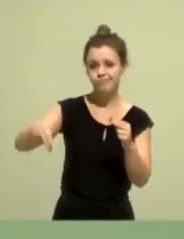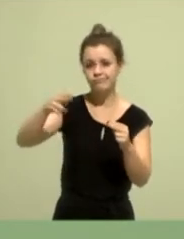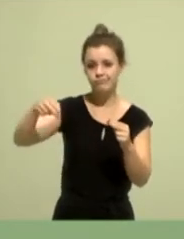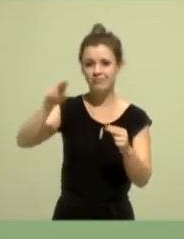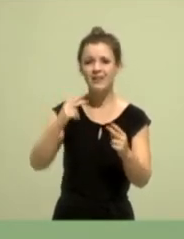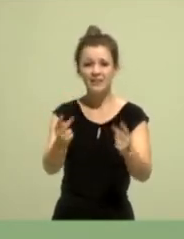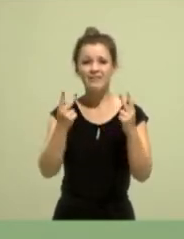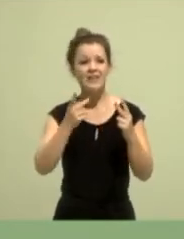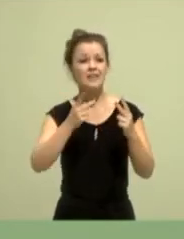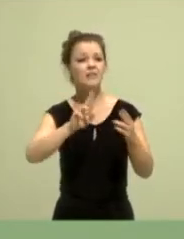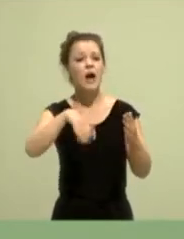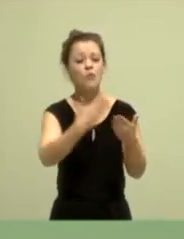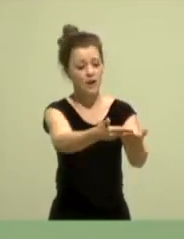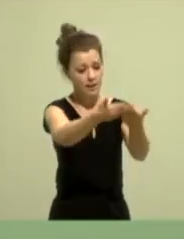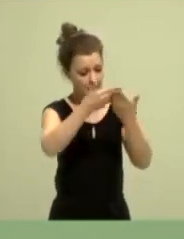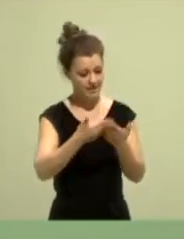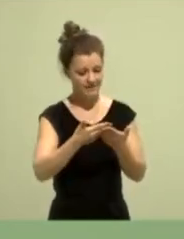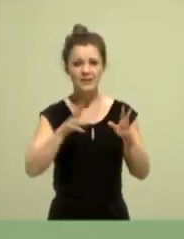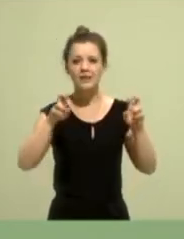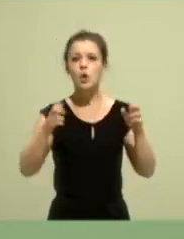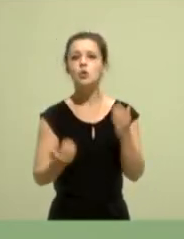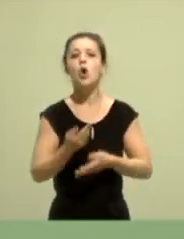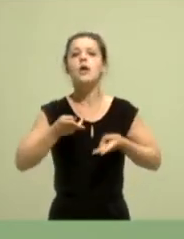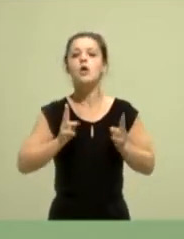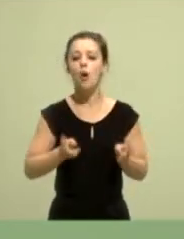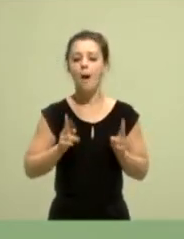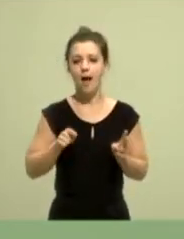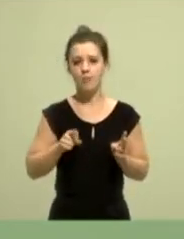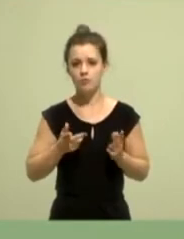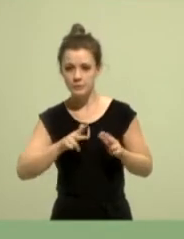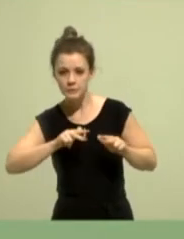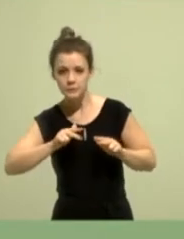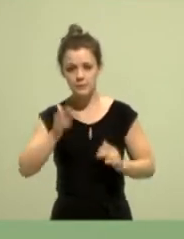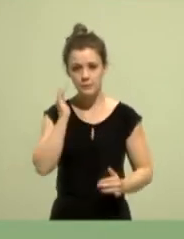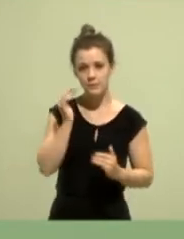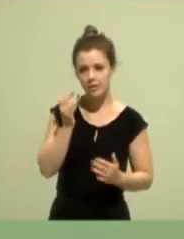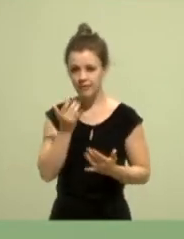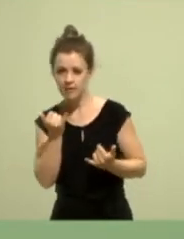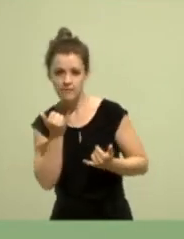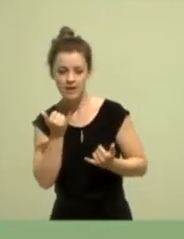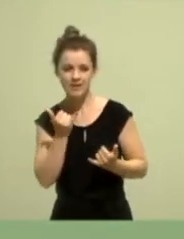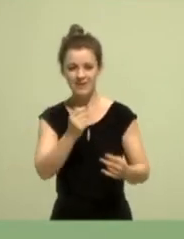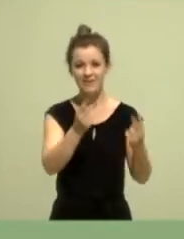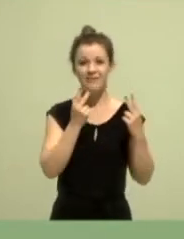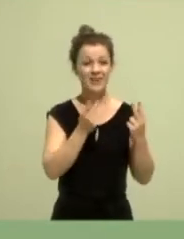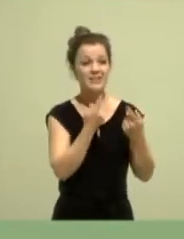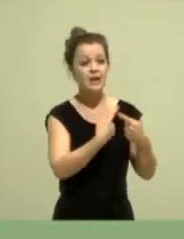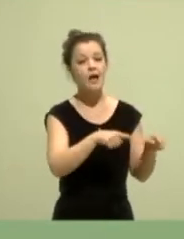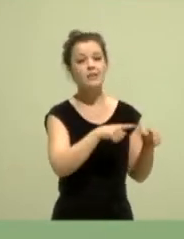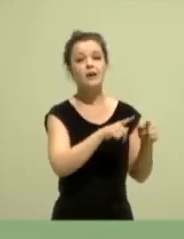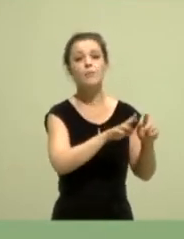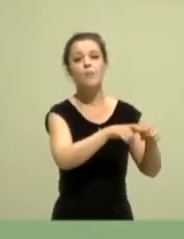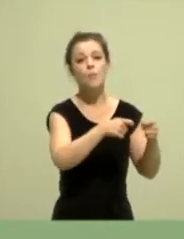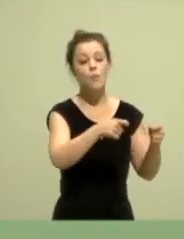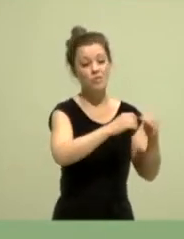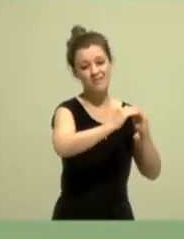sollen. Ich möchte dafür sorgen, dass wir bei aller Solidarität mit den anderen Bundesländern und dem Bundesverband Nordrhein-Westfalen